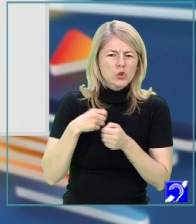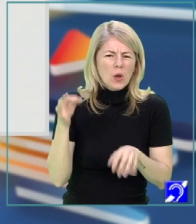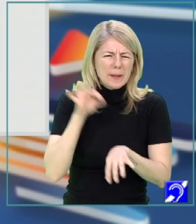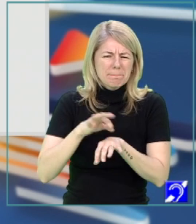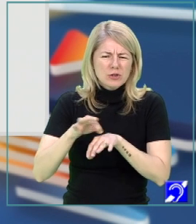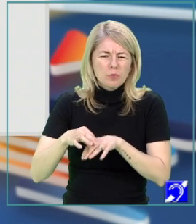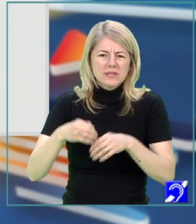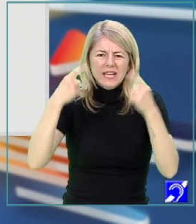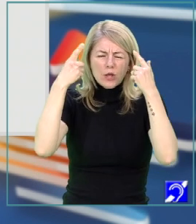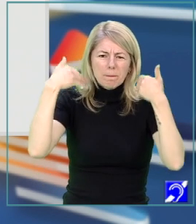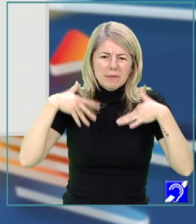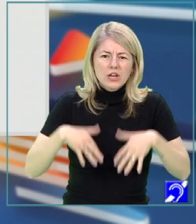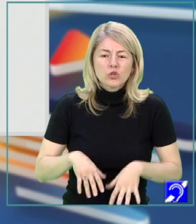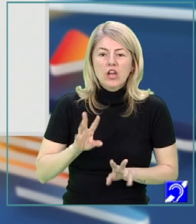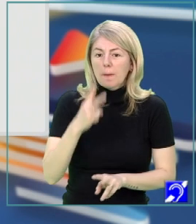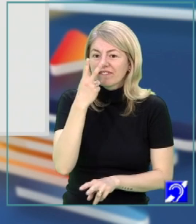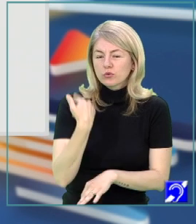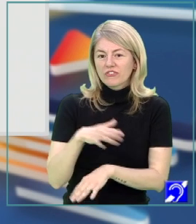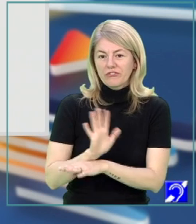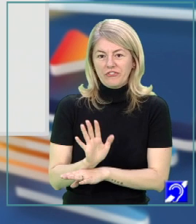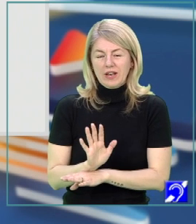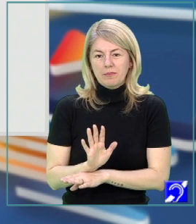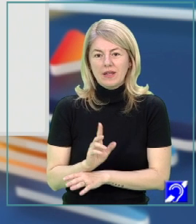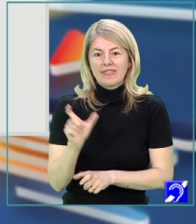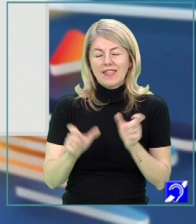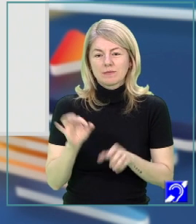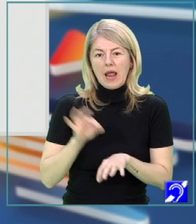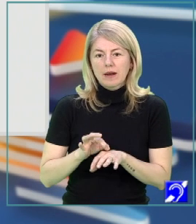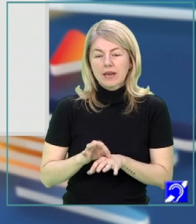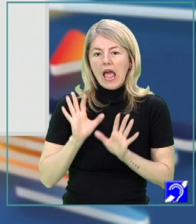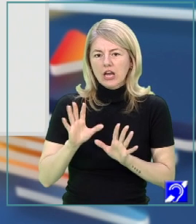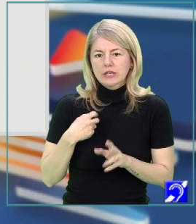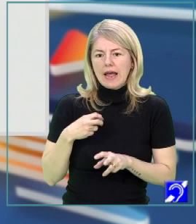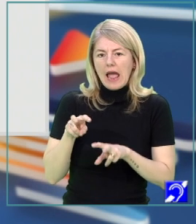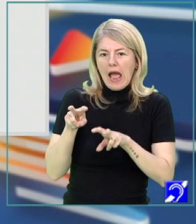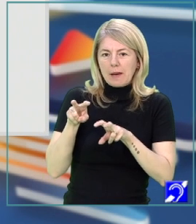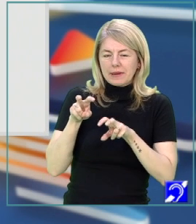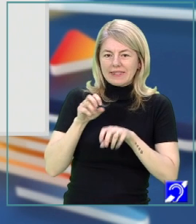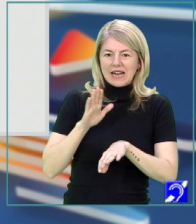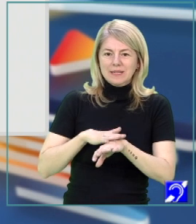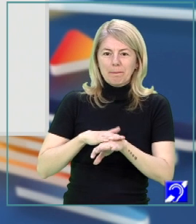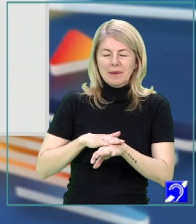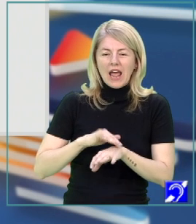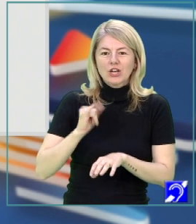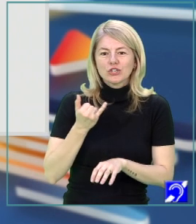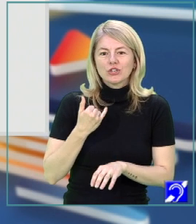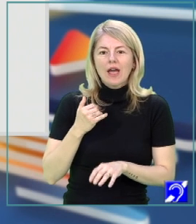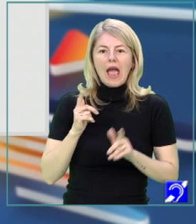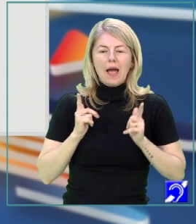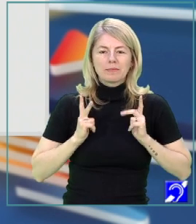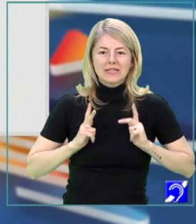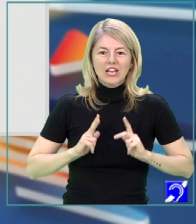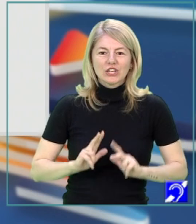mă ciuruiesc de sus până jos, așa cum văzusem eu într-un documentar despre albine. Așa că mi-am retras ușor-ușor mâna de pe creangă, apoi am stat